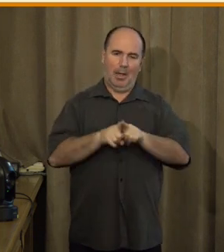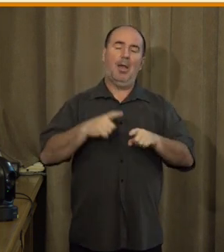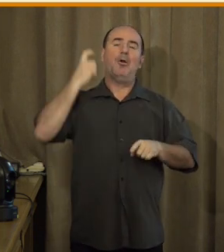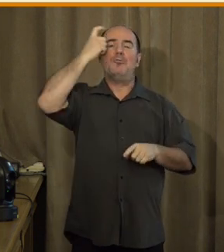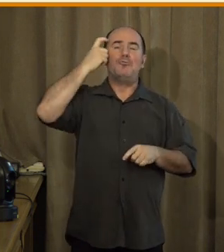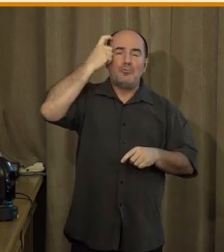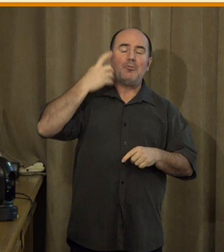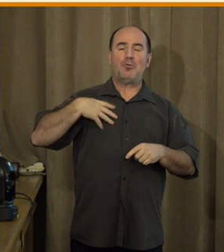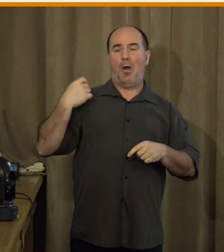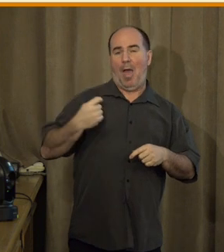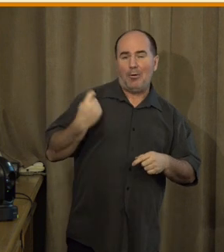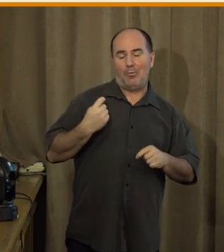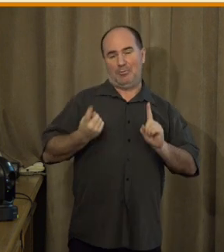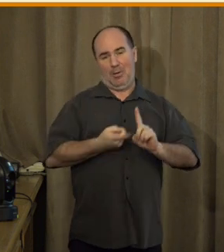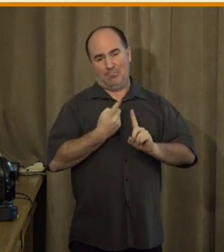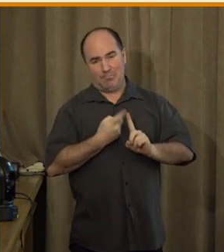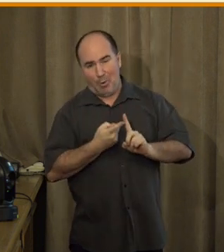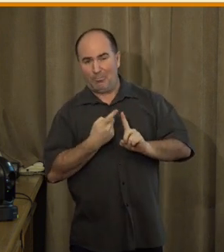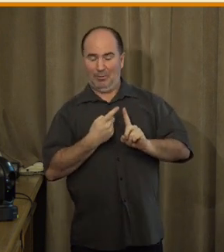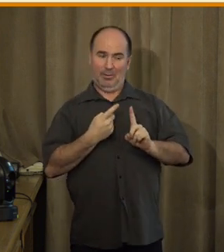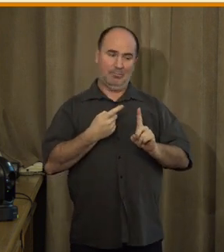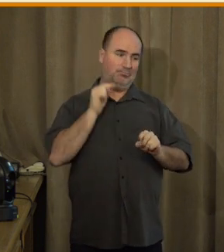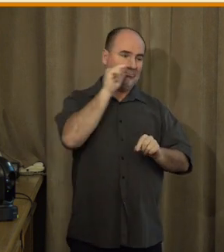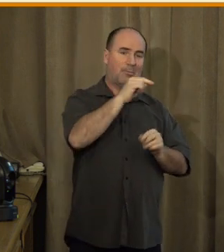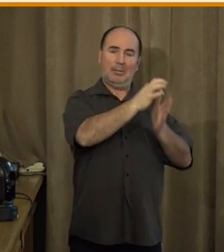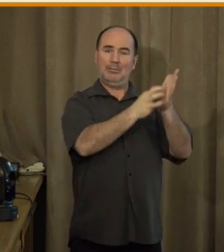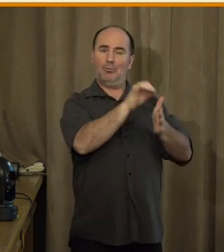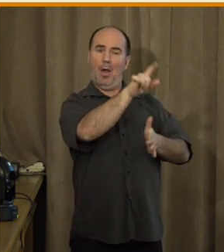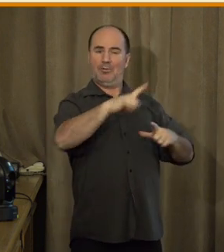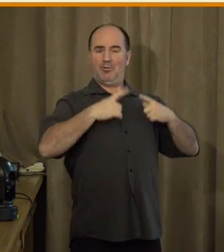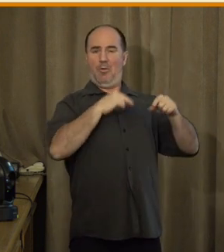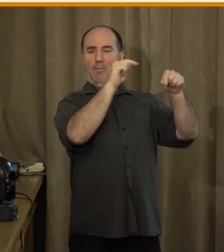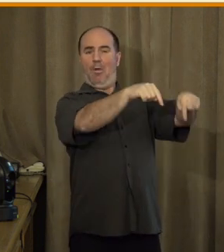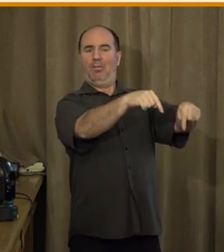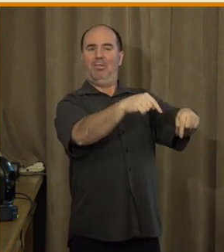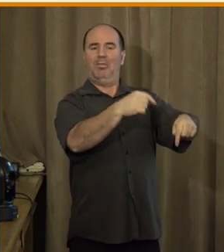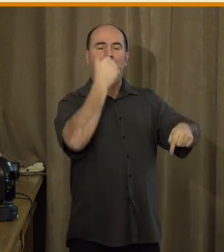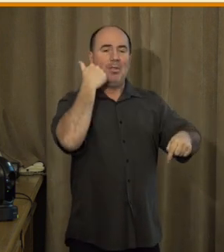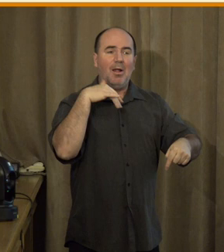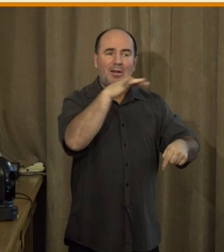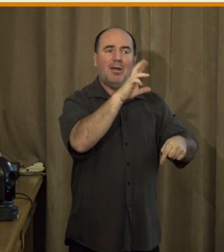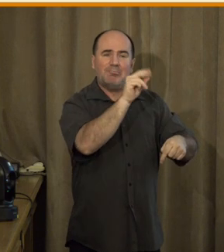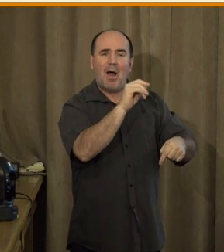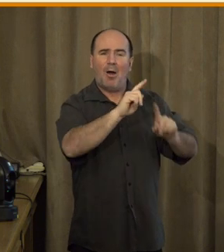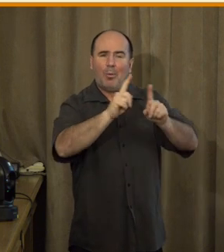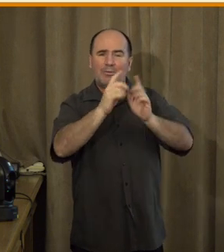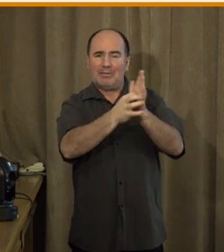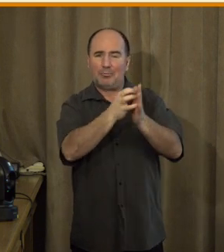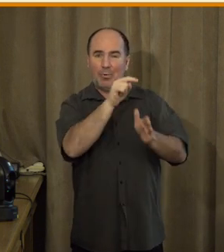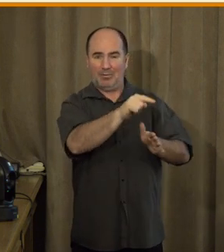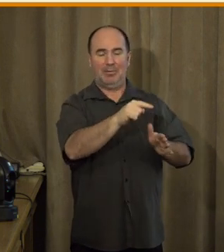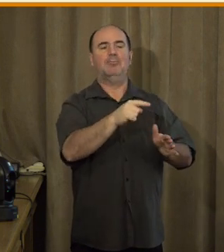to, v jakých situacích se ti lidé nacházejí. Dále je potřeba definovat